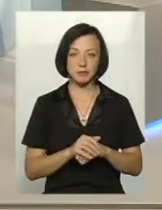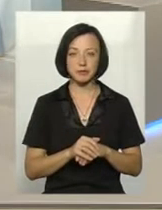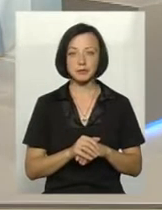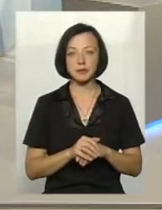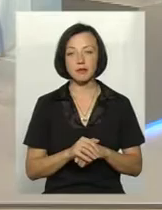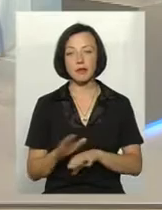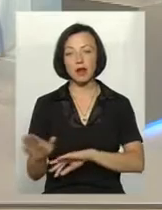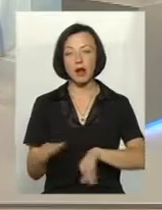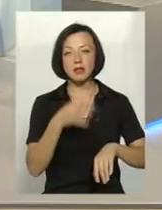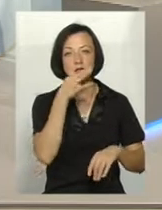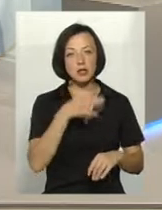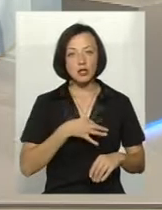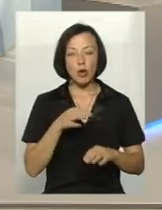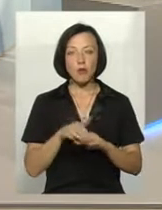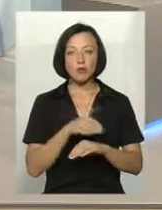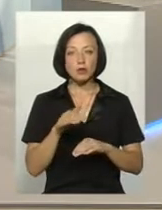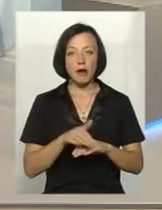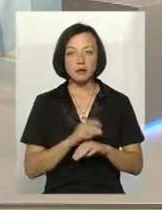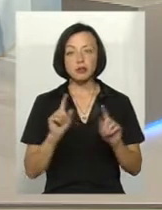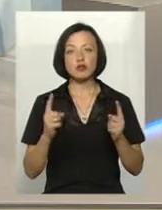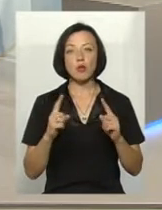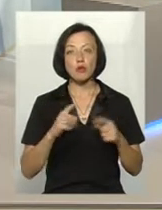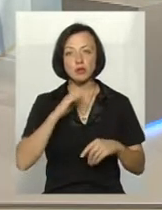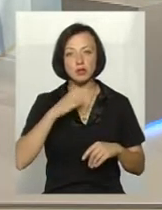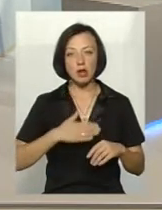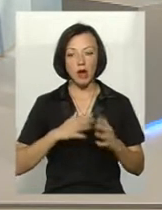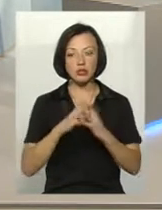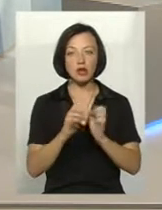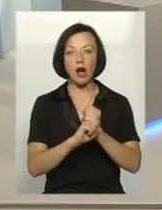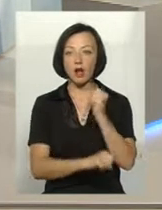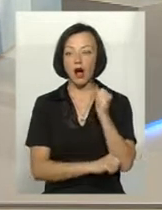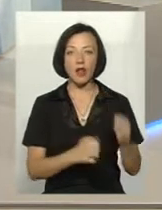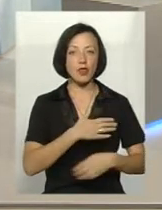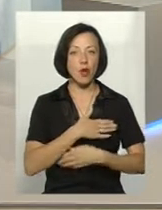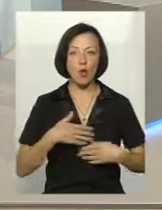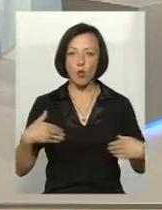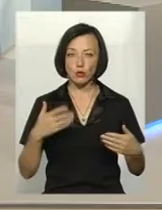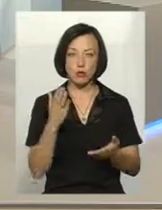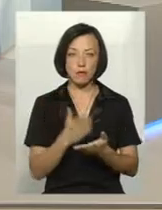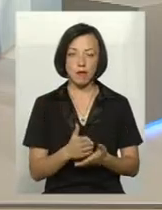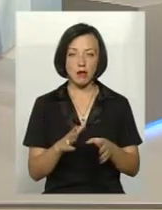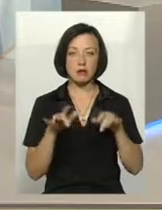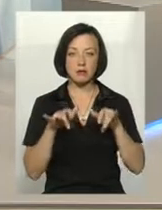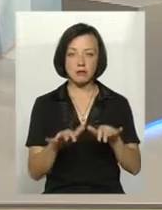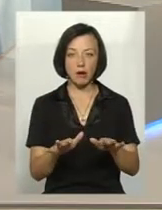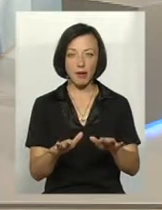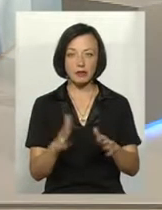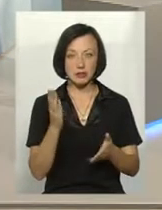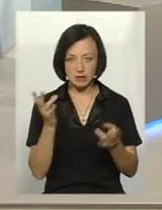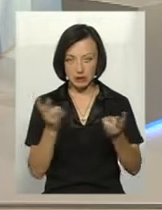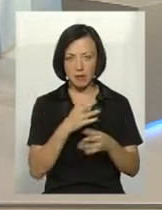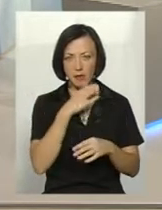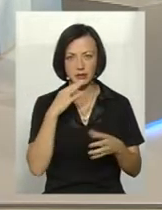Скажіть, будь ласка, чому наші аграрії не хочуть мати справу? Треба багато